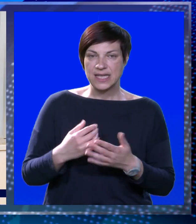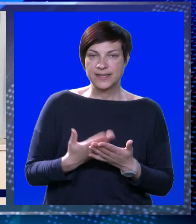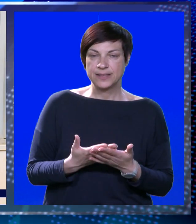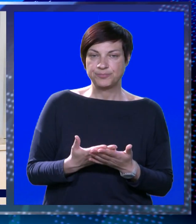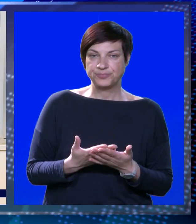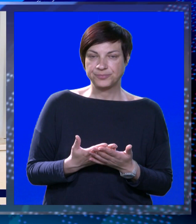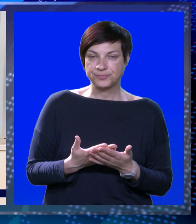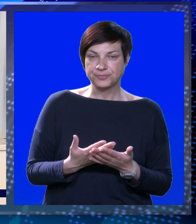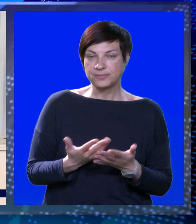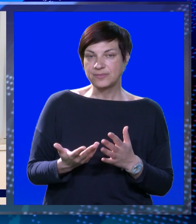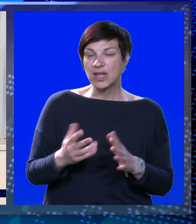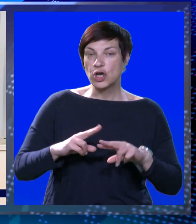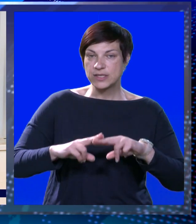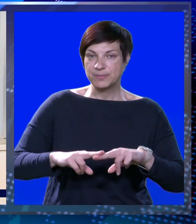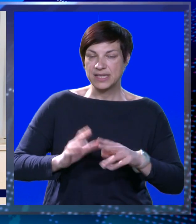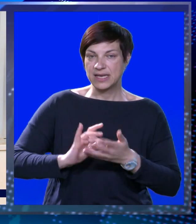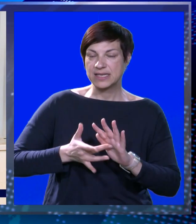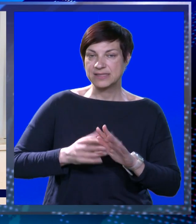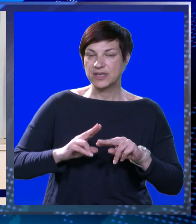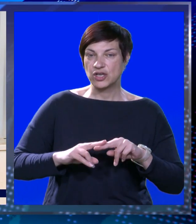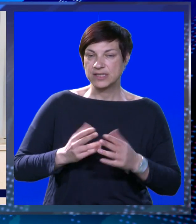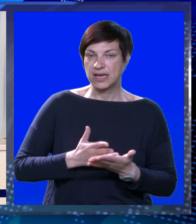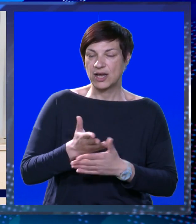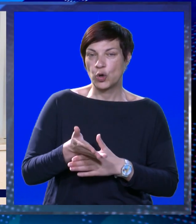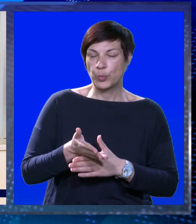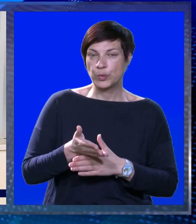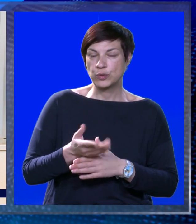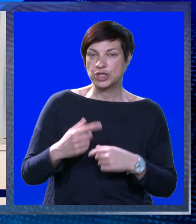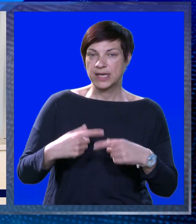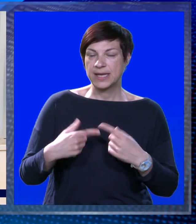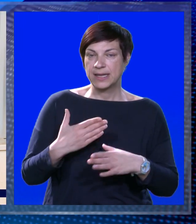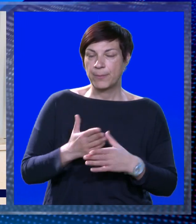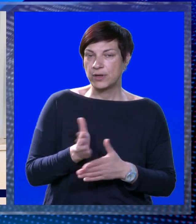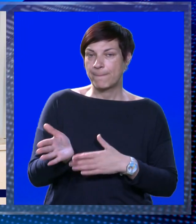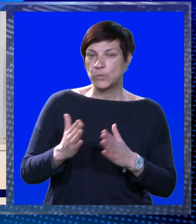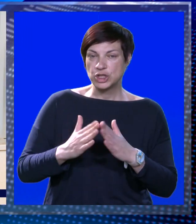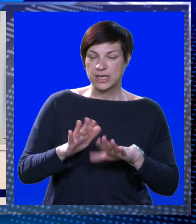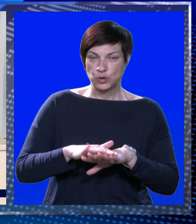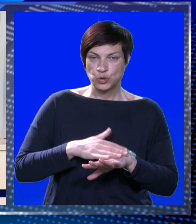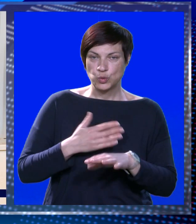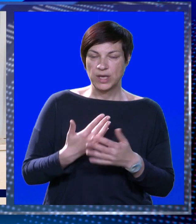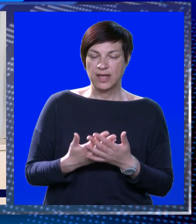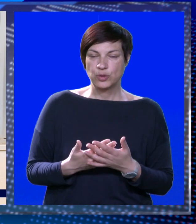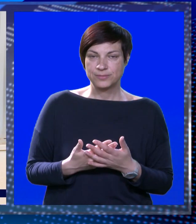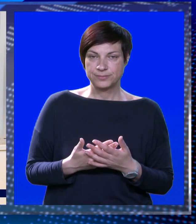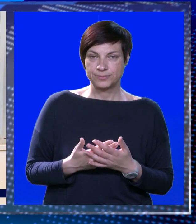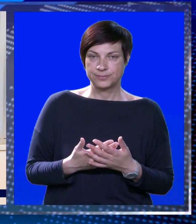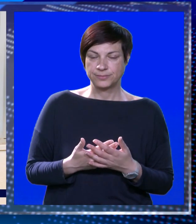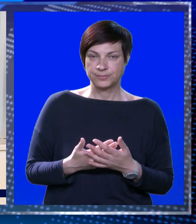ozljede, tako da je on hospitaliziran. Svi ostali su nakon pružene hitne pomoći puštene na kušnu njegu.